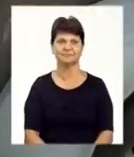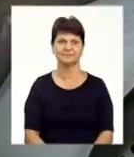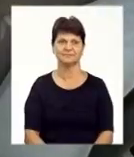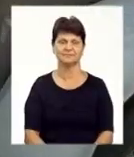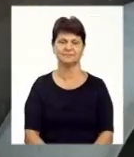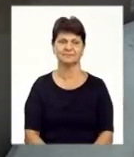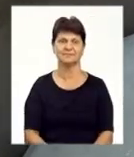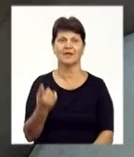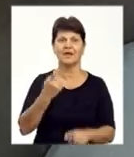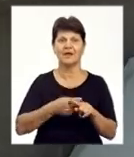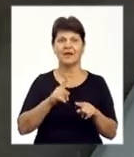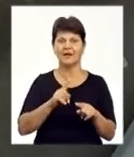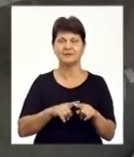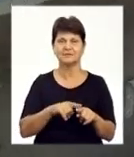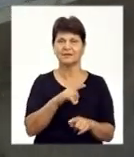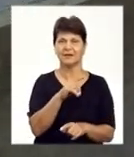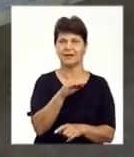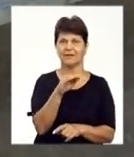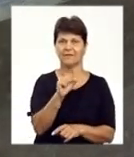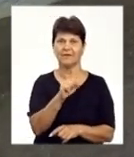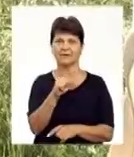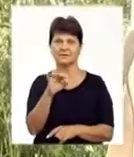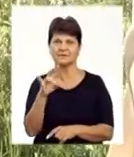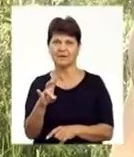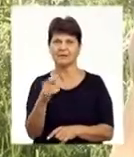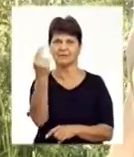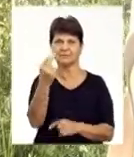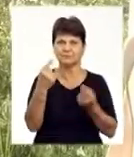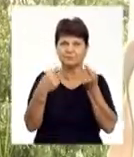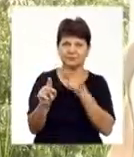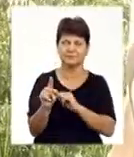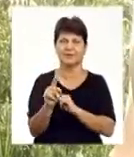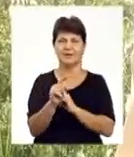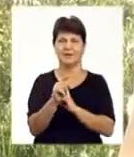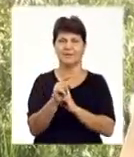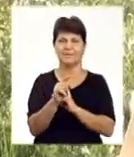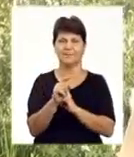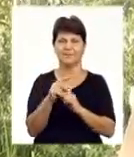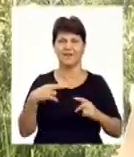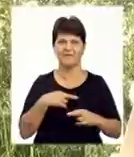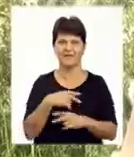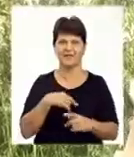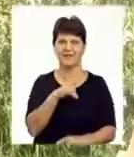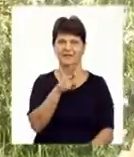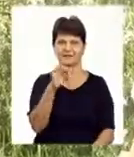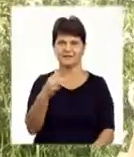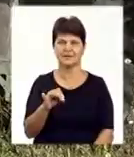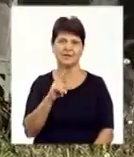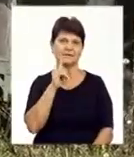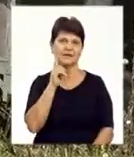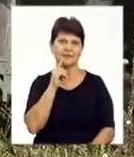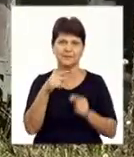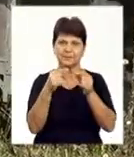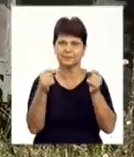А це фазан венгерський, у нього зовсім інше забарвлення, він тимніший і пробиваються зелені такі пір'їнки.